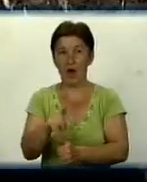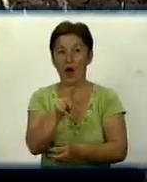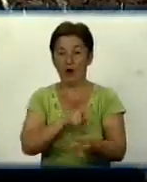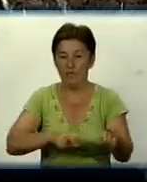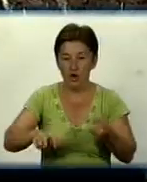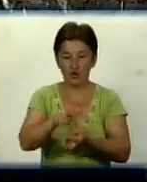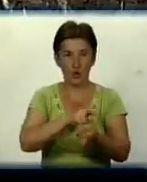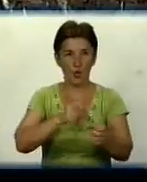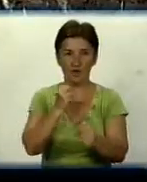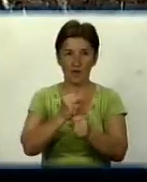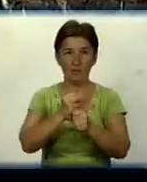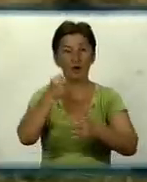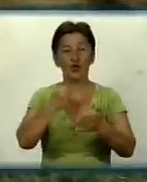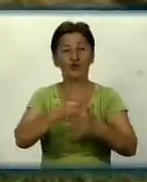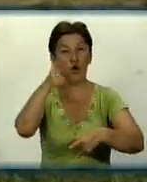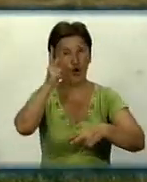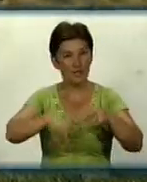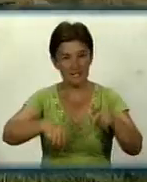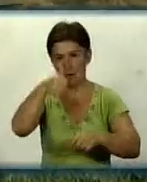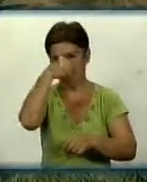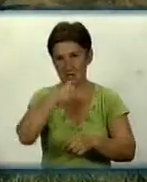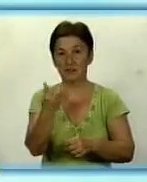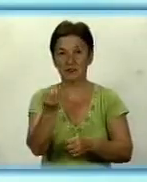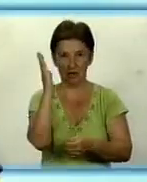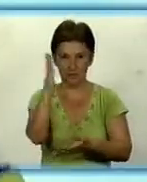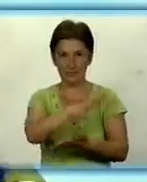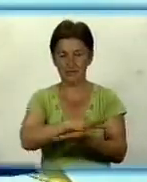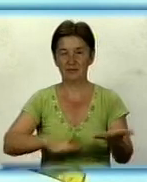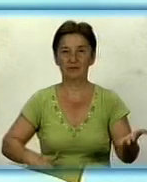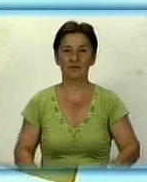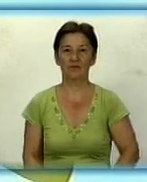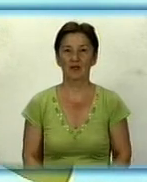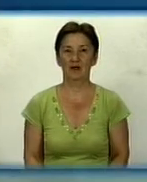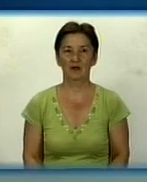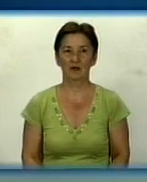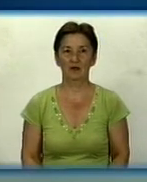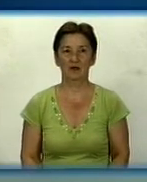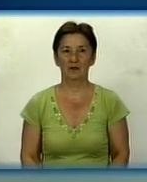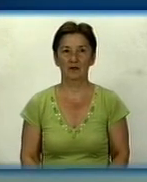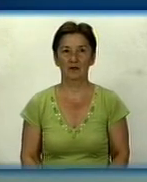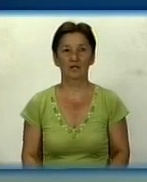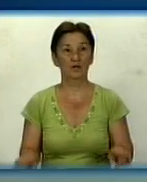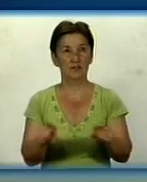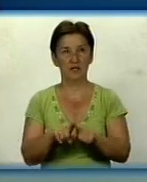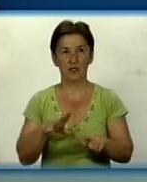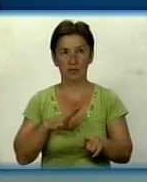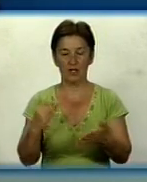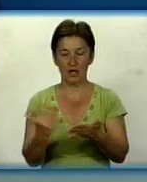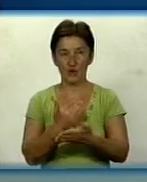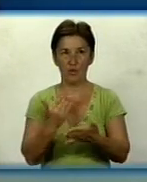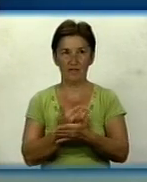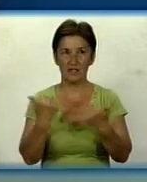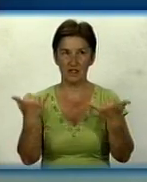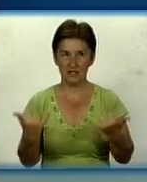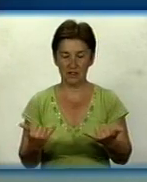триватимуть до кінця місяця. Ігор Токар, Олена Брінза, Володимир Кувакін. День за днем. Такими були новини сьогодні. Маєте